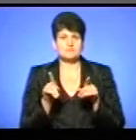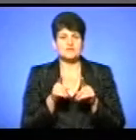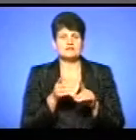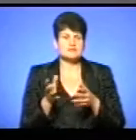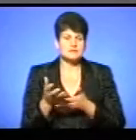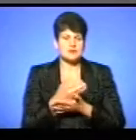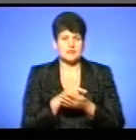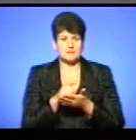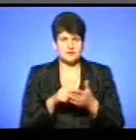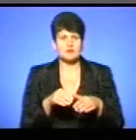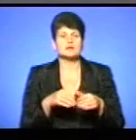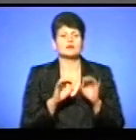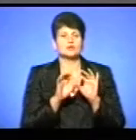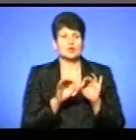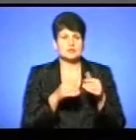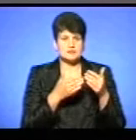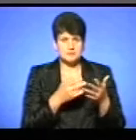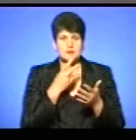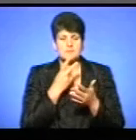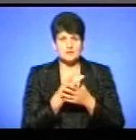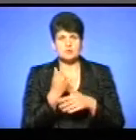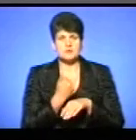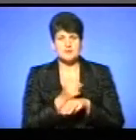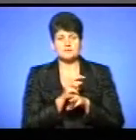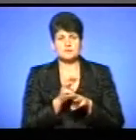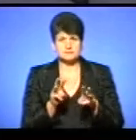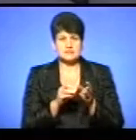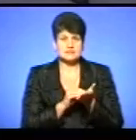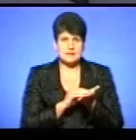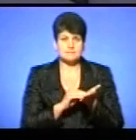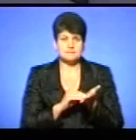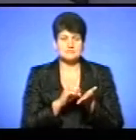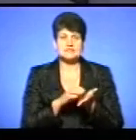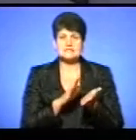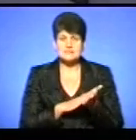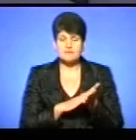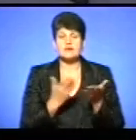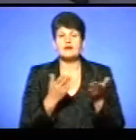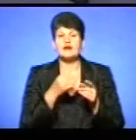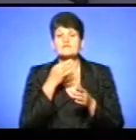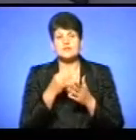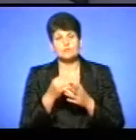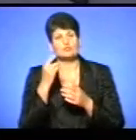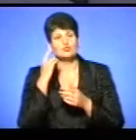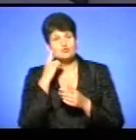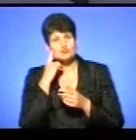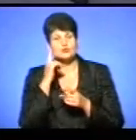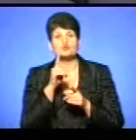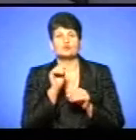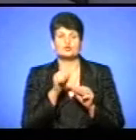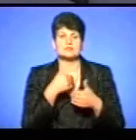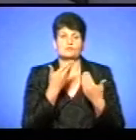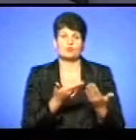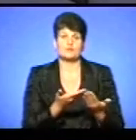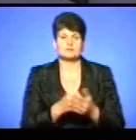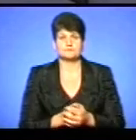запитання, донесли, ми бачили, що прем'єр занотував, але, власне, яка може бути відповідь, чи почули, що можете ви запропонувати?